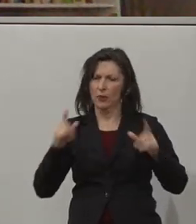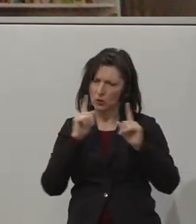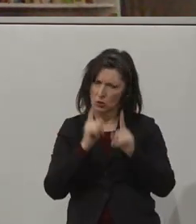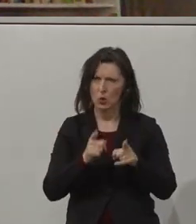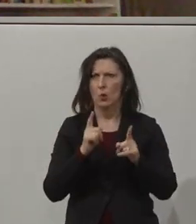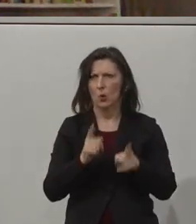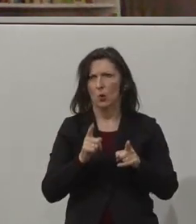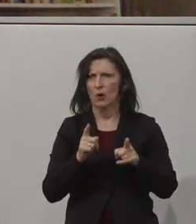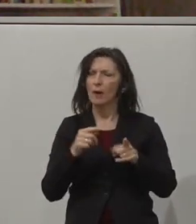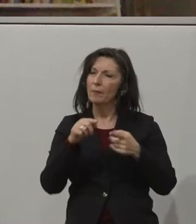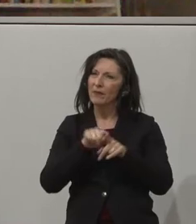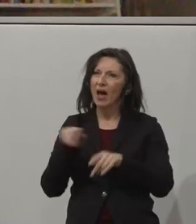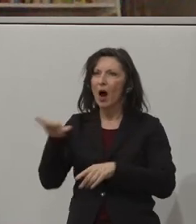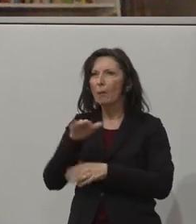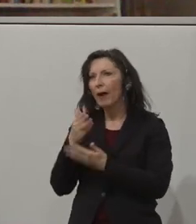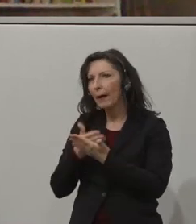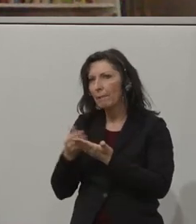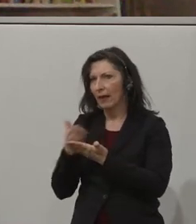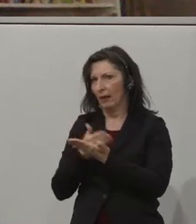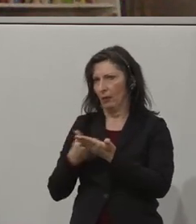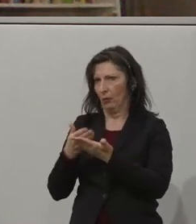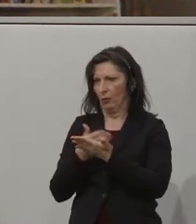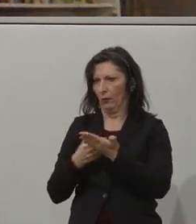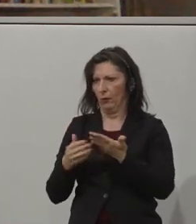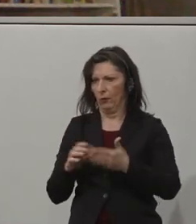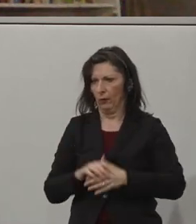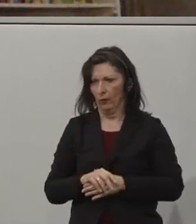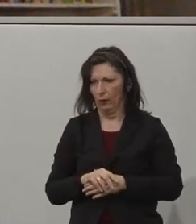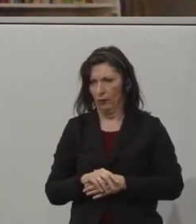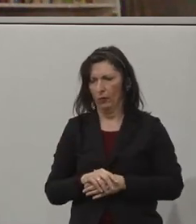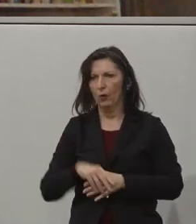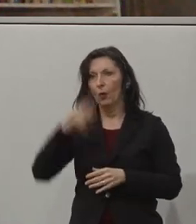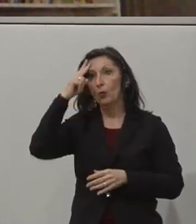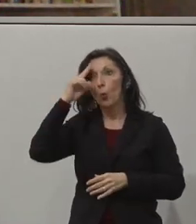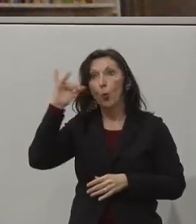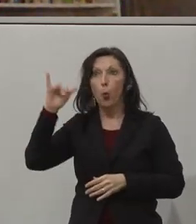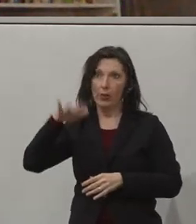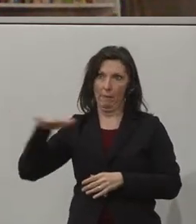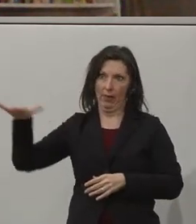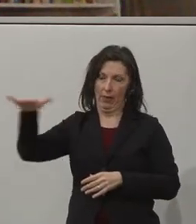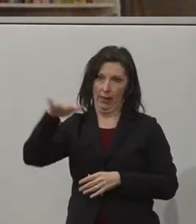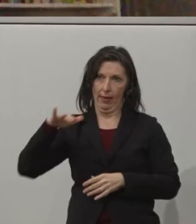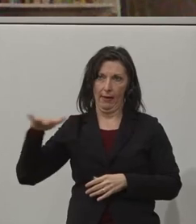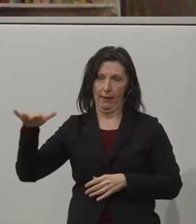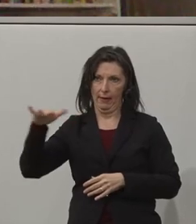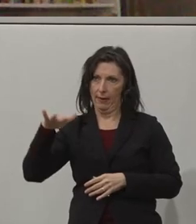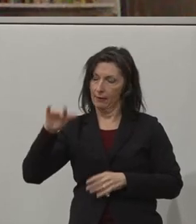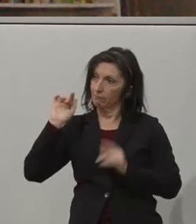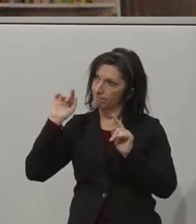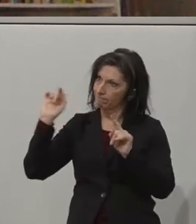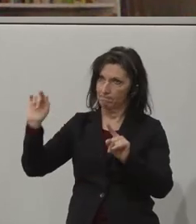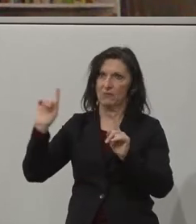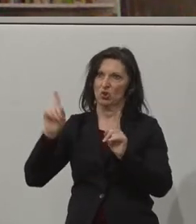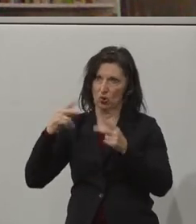im Bildungsbereich und in den Universitätsbereich das weiterentwickelt.